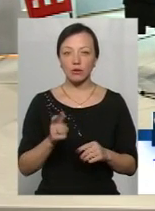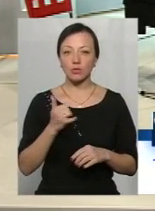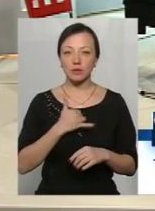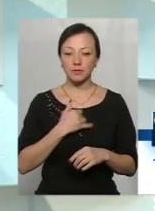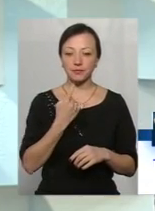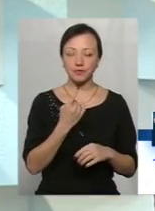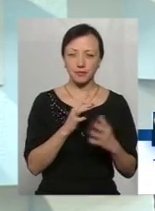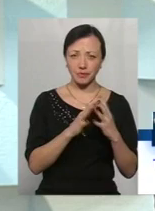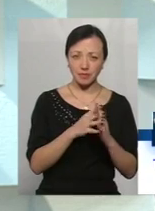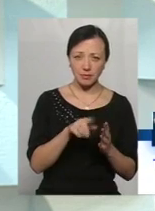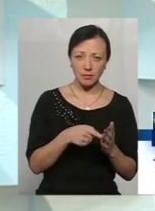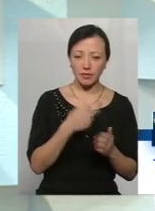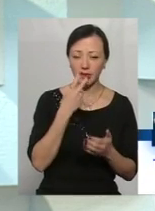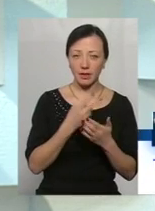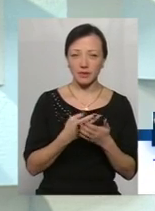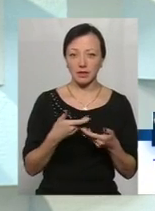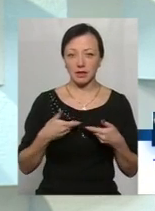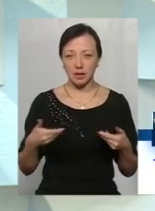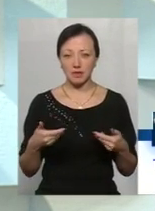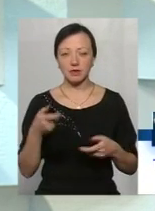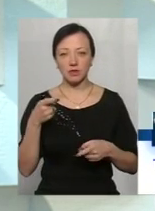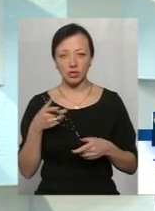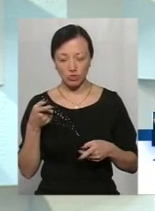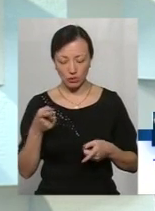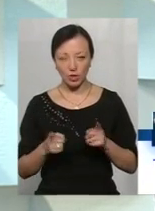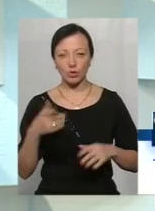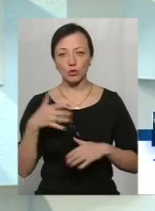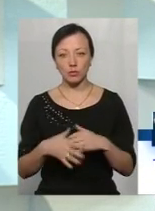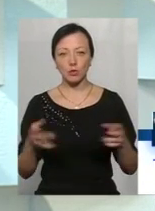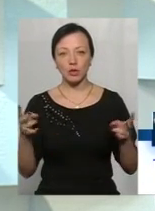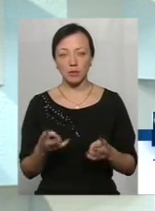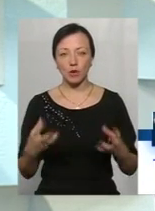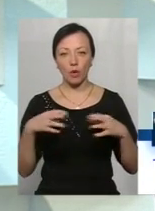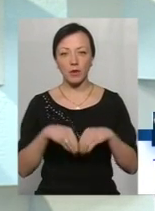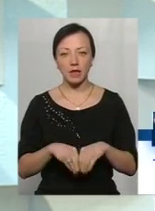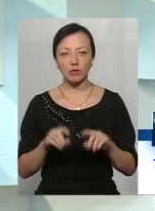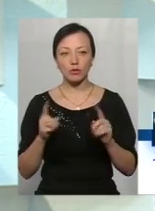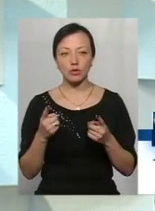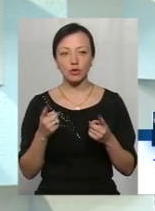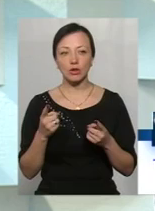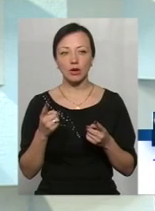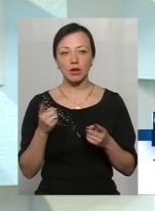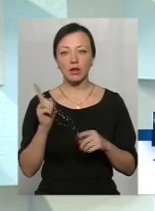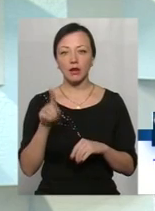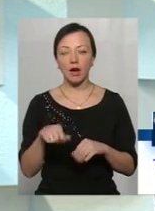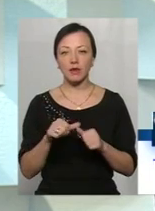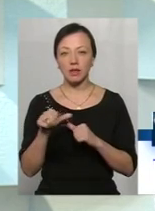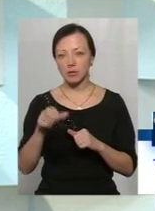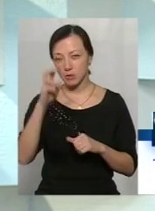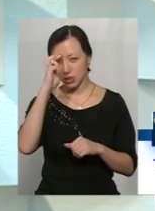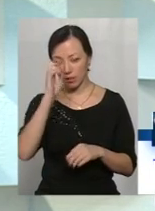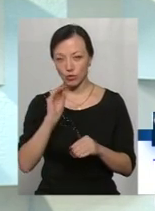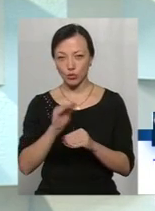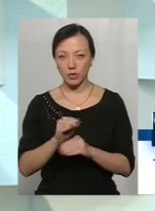одна селищна, вони дивлячись на нас, звичайно, вони розуміють, що потрібно об'єднуватися, тому що навіть і крім державної